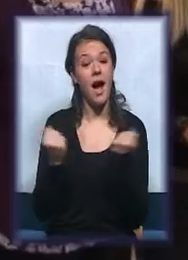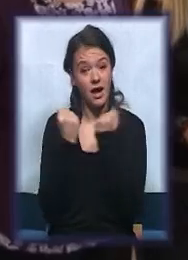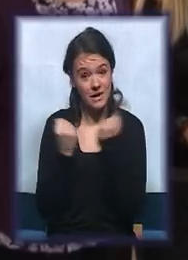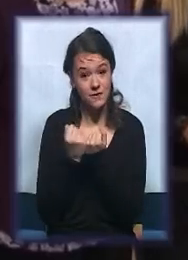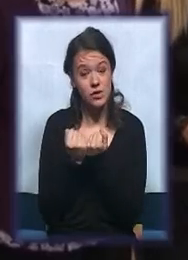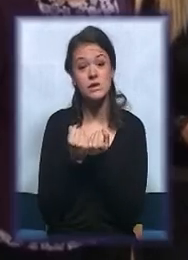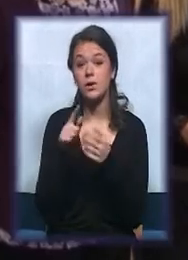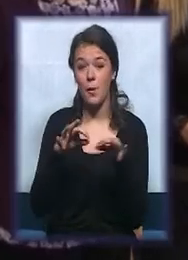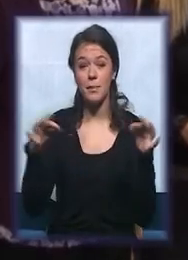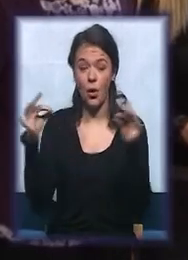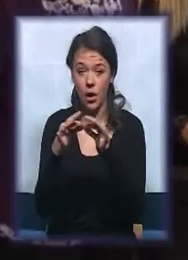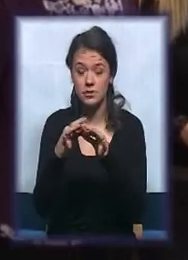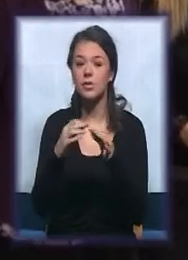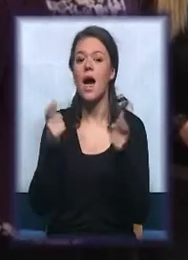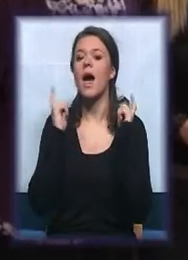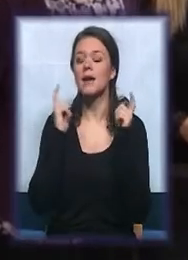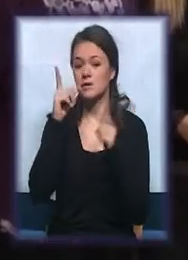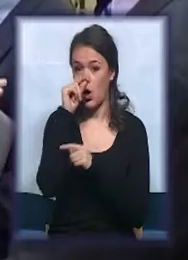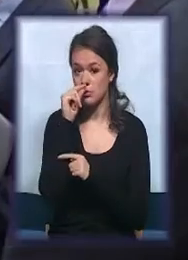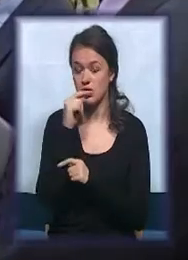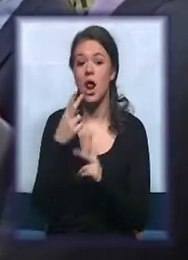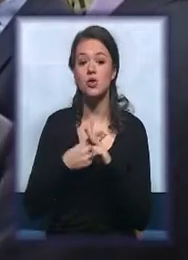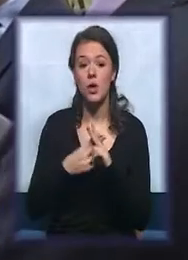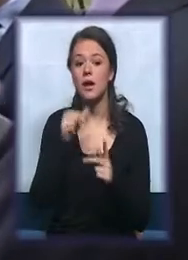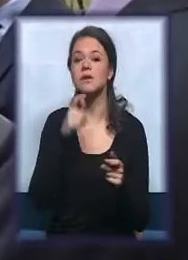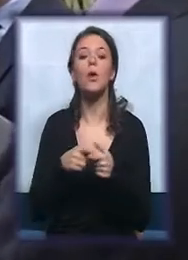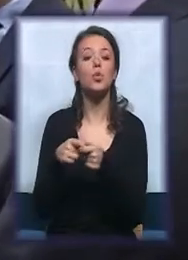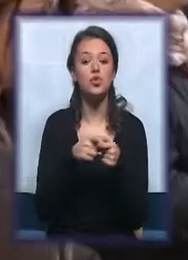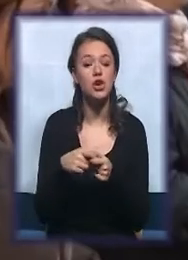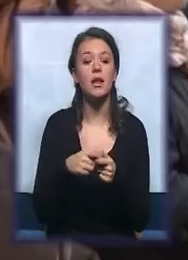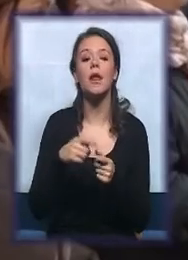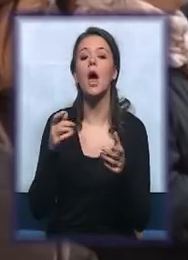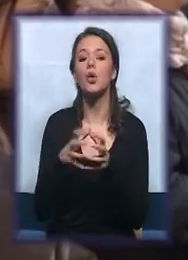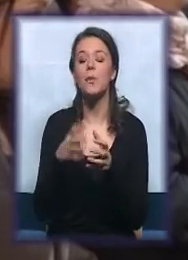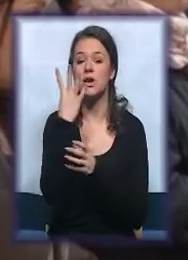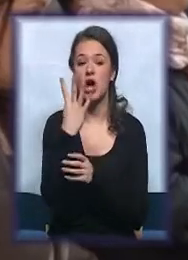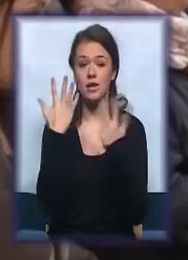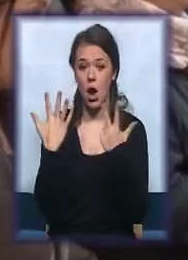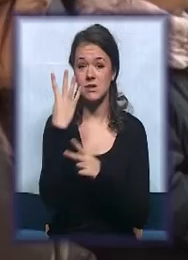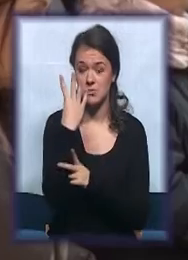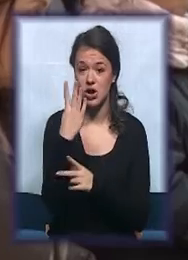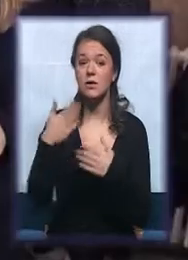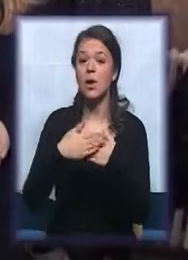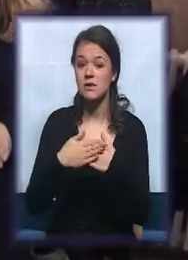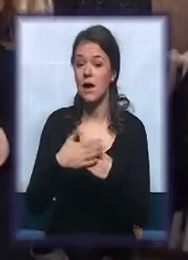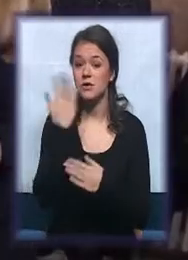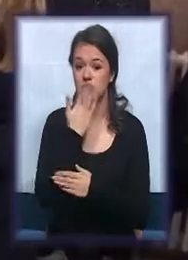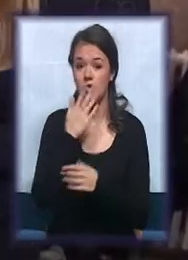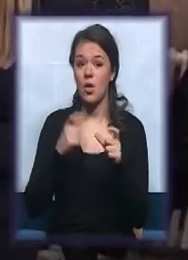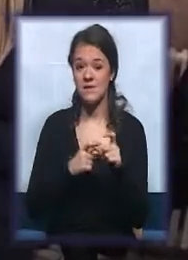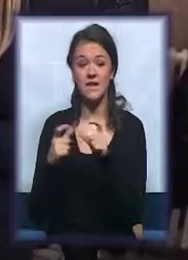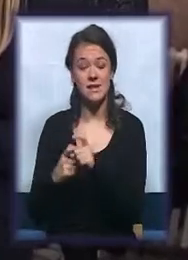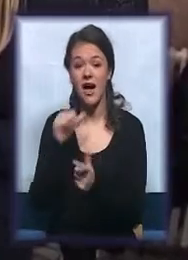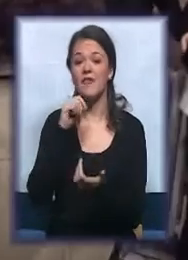projekta zajedno sproveli Gradska opština Čukarica i udruženje Grupa 484 u saradnje sa Školom Sveti Sava i